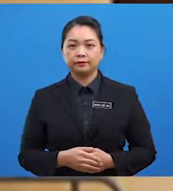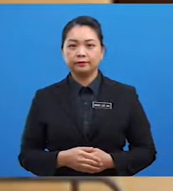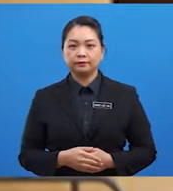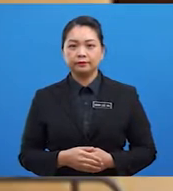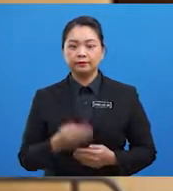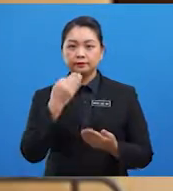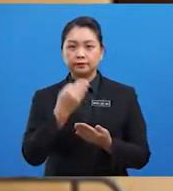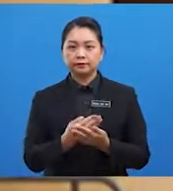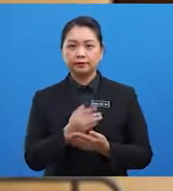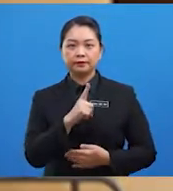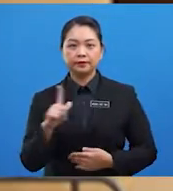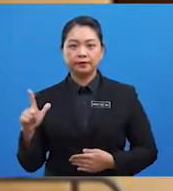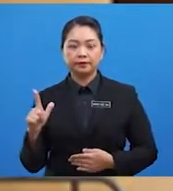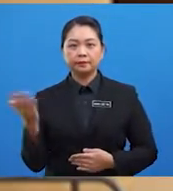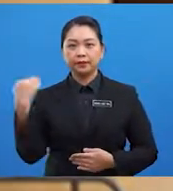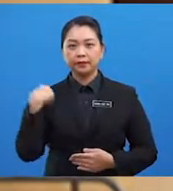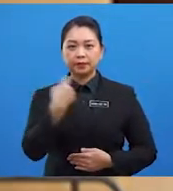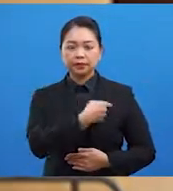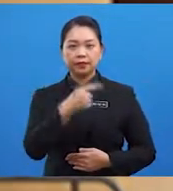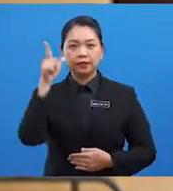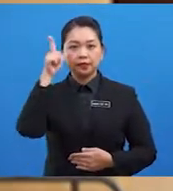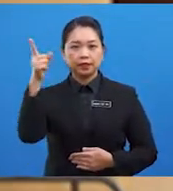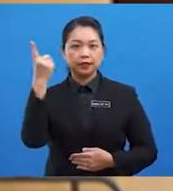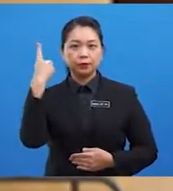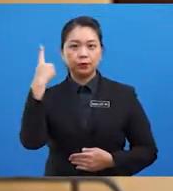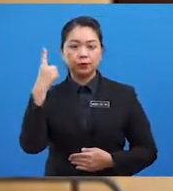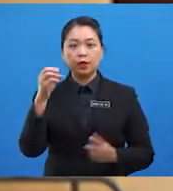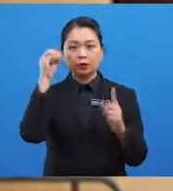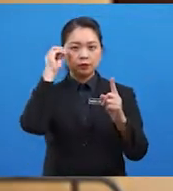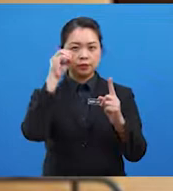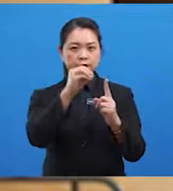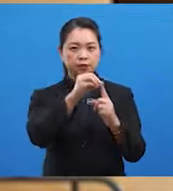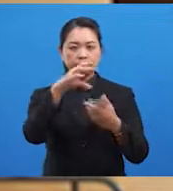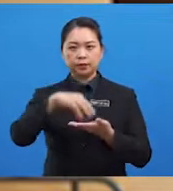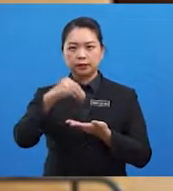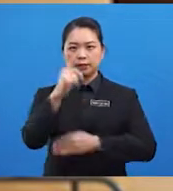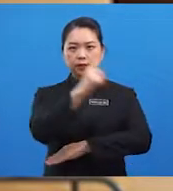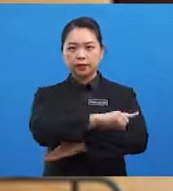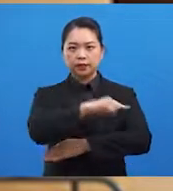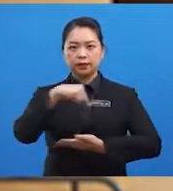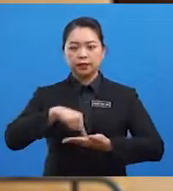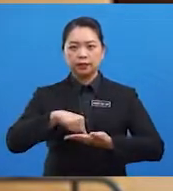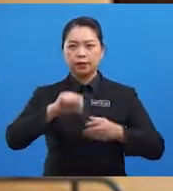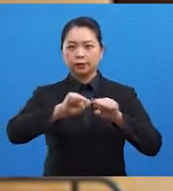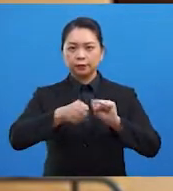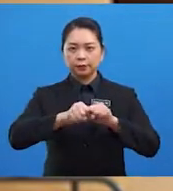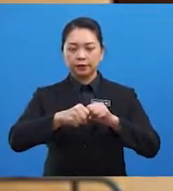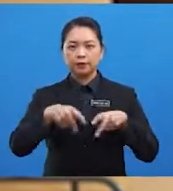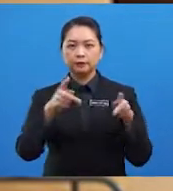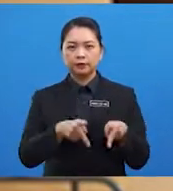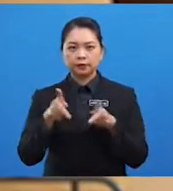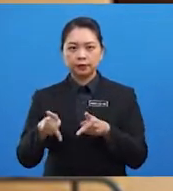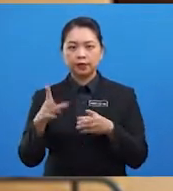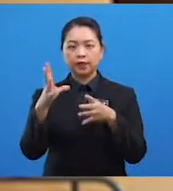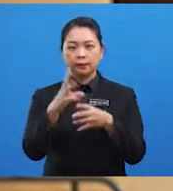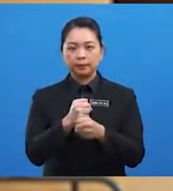Baiklah, marilah kita melihat dahulu objektif pembelajaran hari ini agar pelajar-pelajar